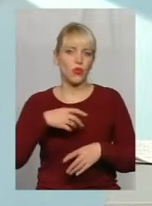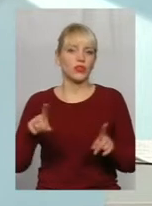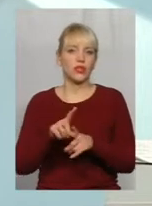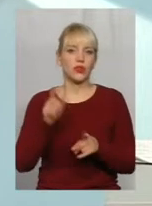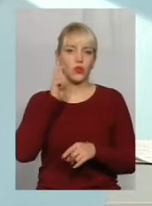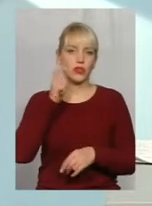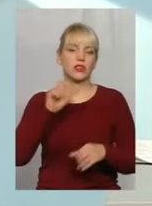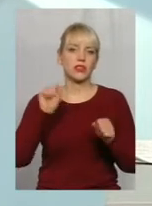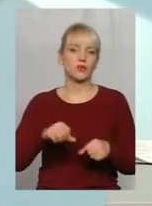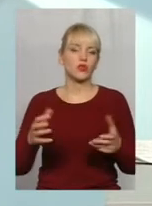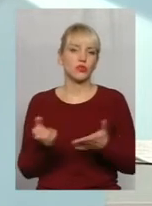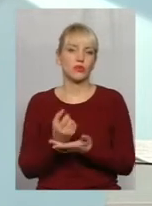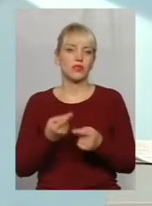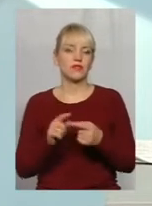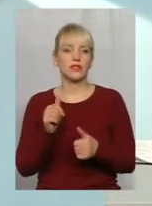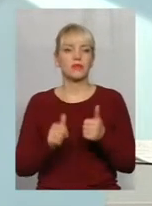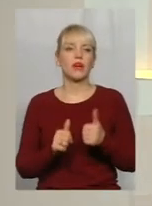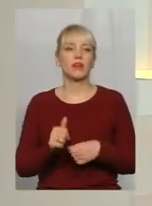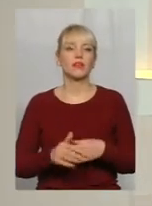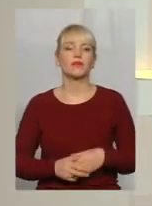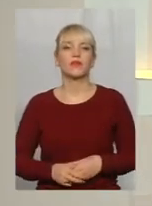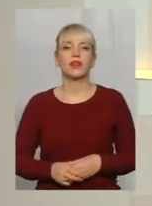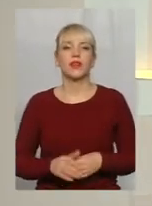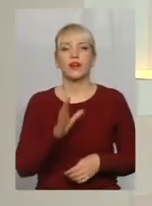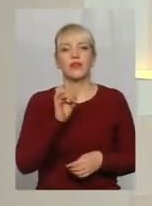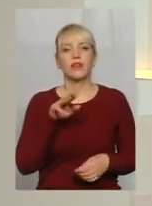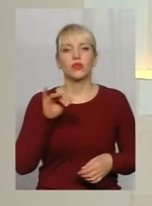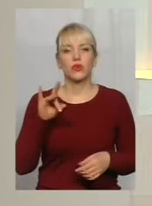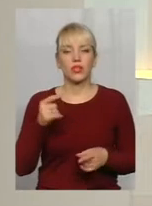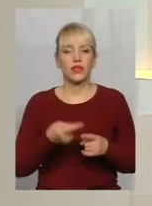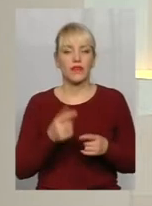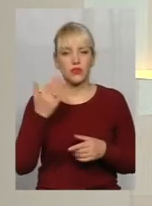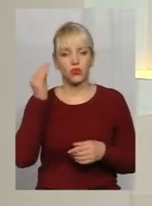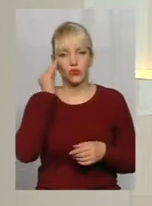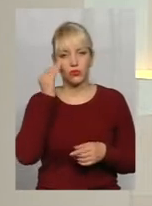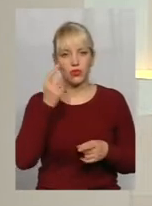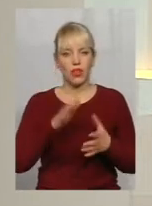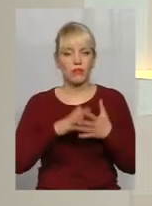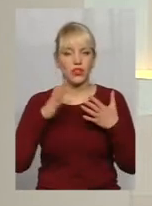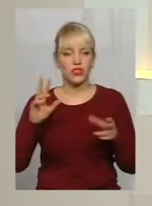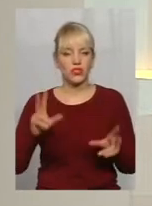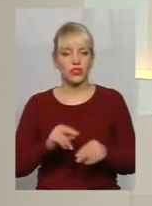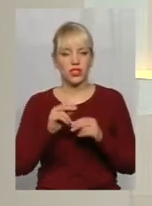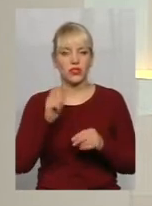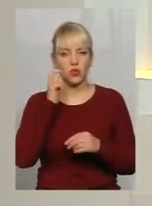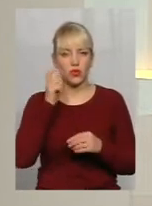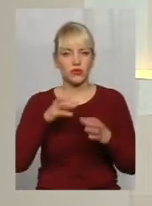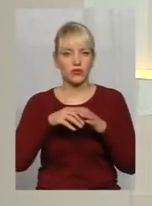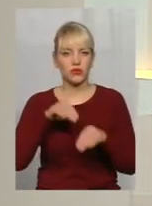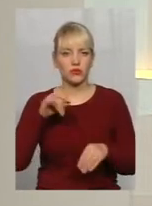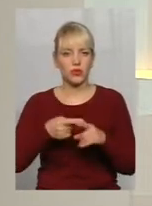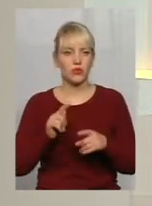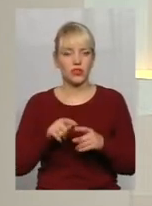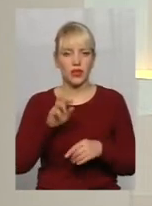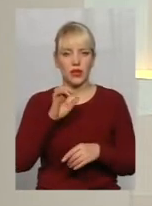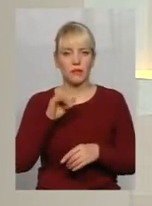зможе здобути на цій змаганнях. Пане Вітару, тобто на вашу думку найбільші шанси в українську збірну – це біатлон